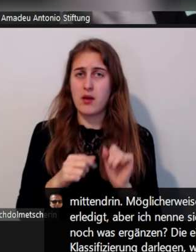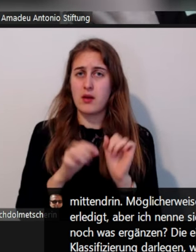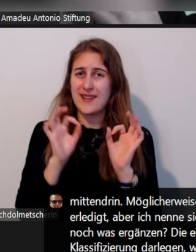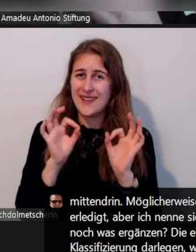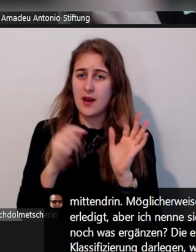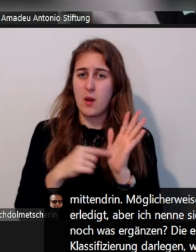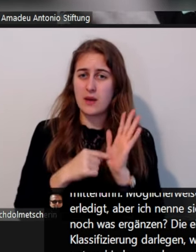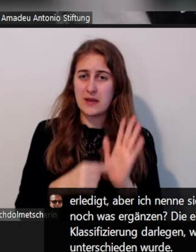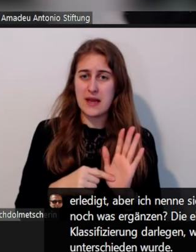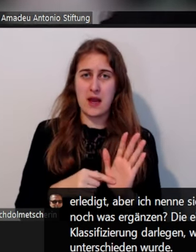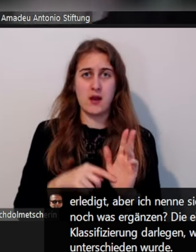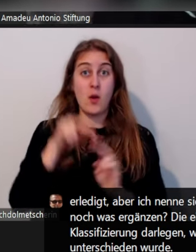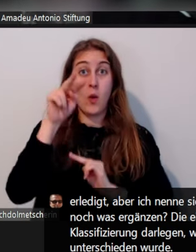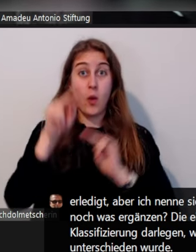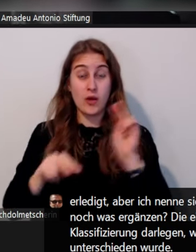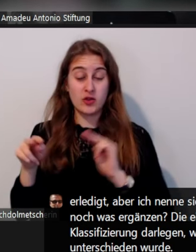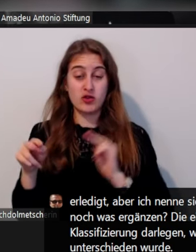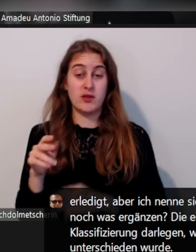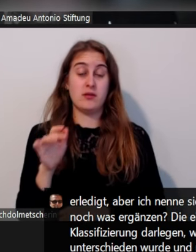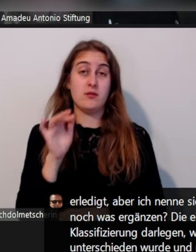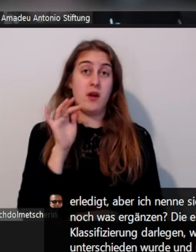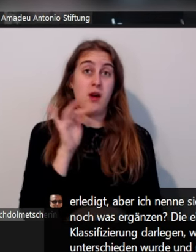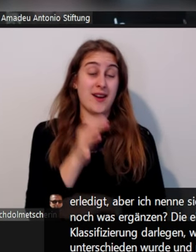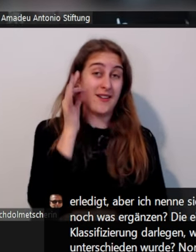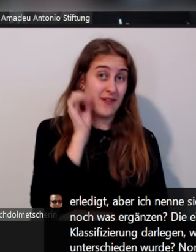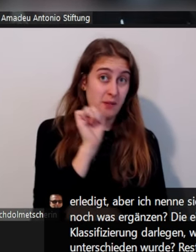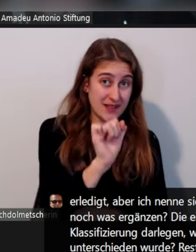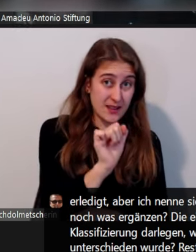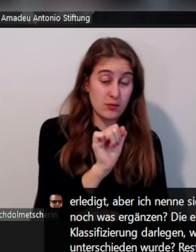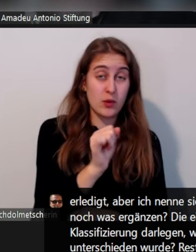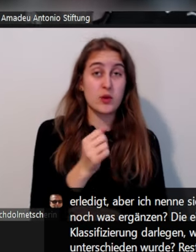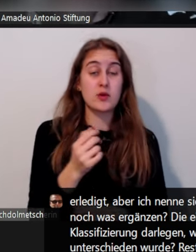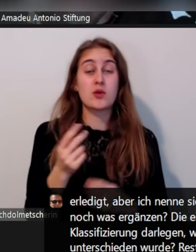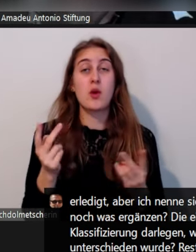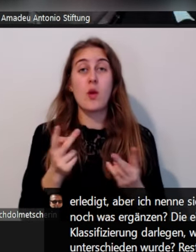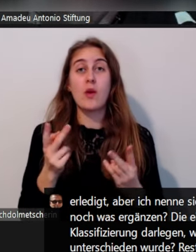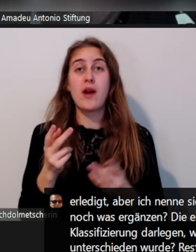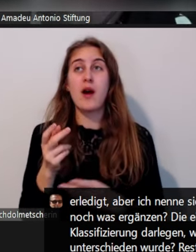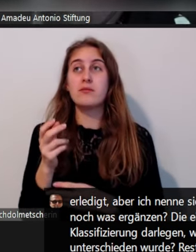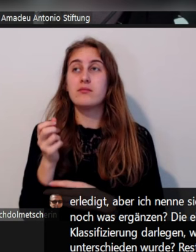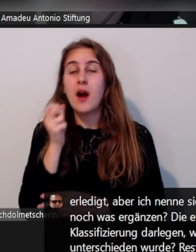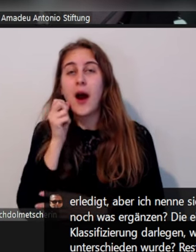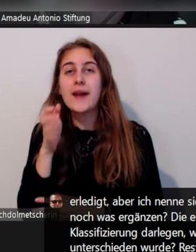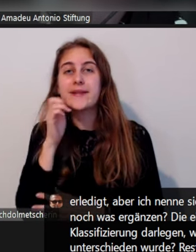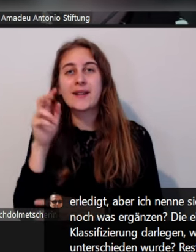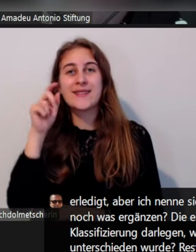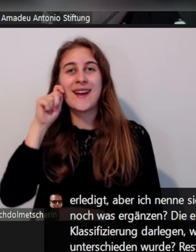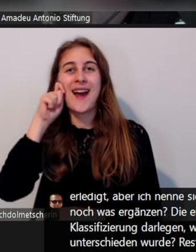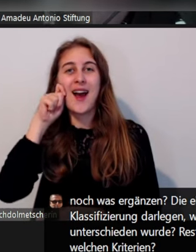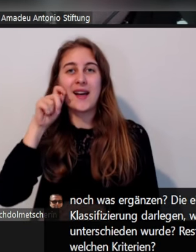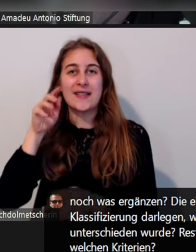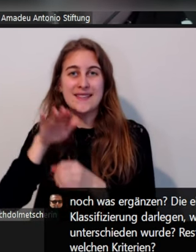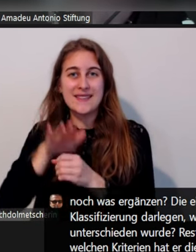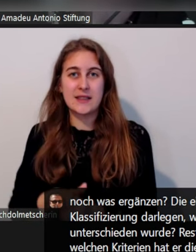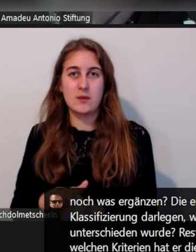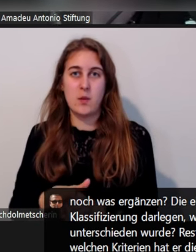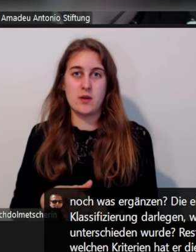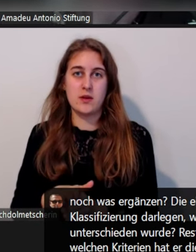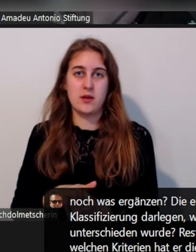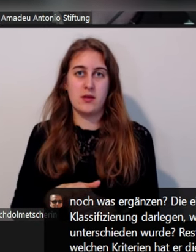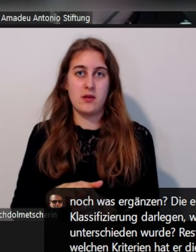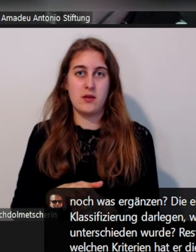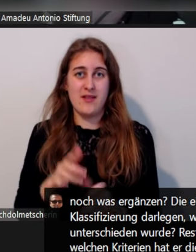unterschieden wurde von, in Anführungsstrichen, normalem Alltagsrassismus? Also nach welchen Kriterien habt ihr die Vorfälle